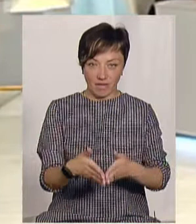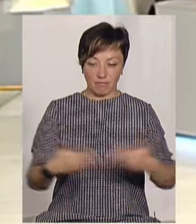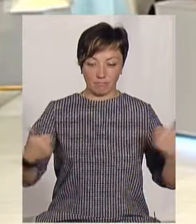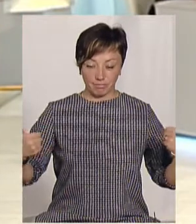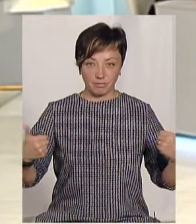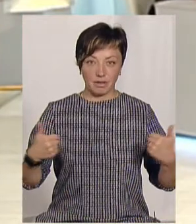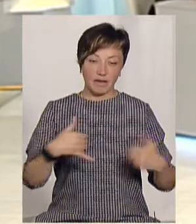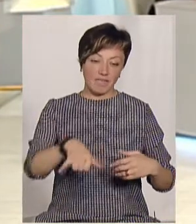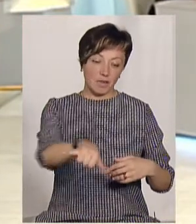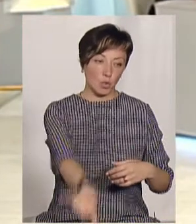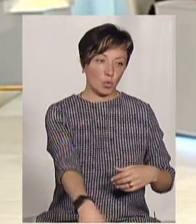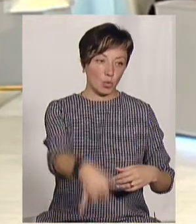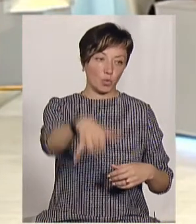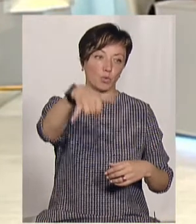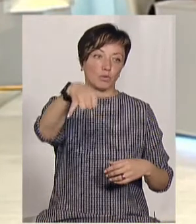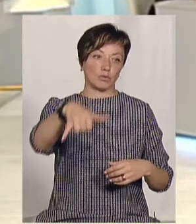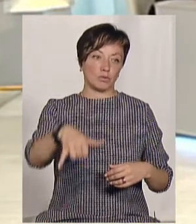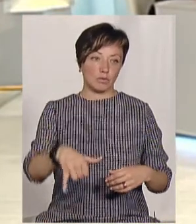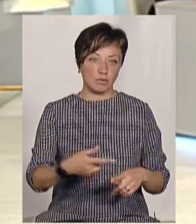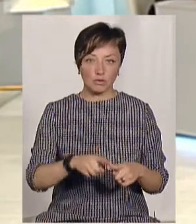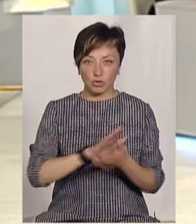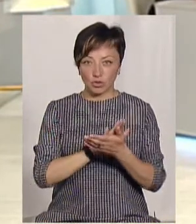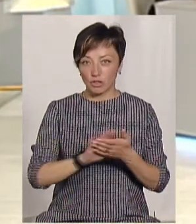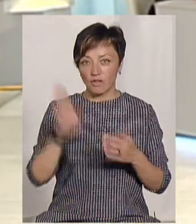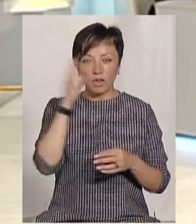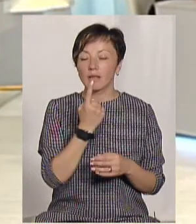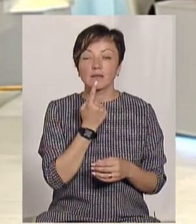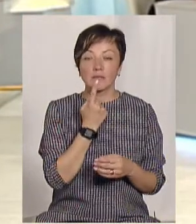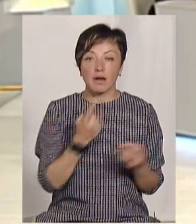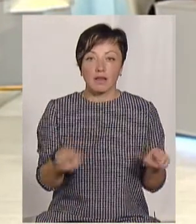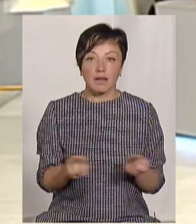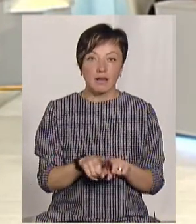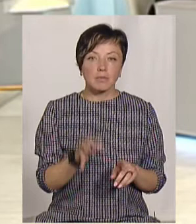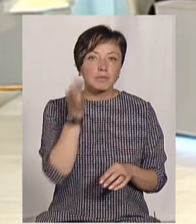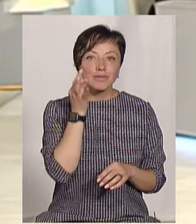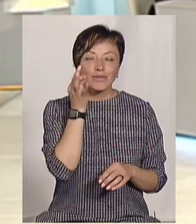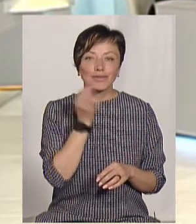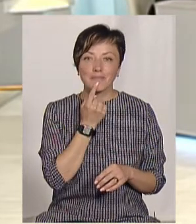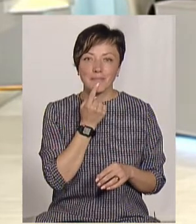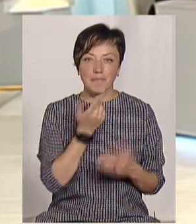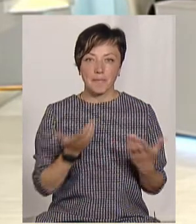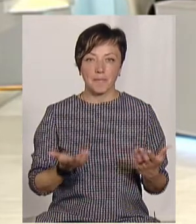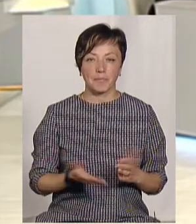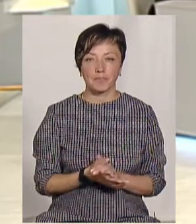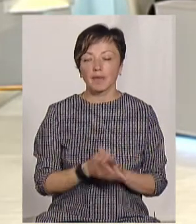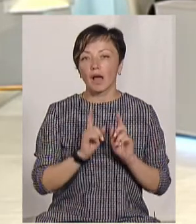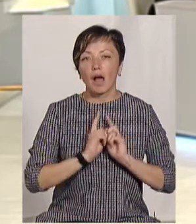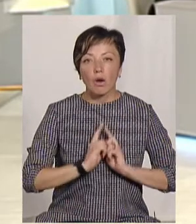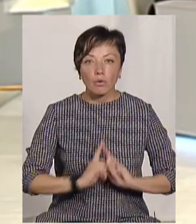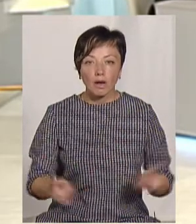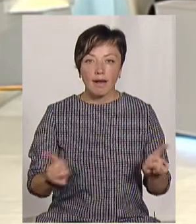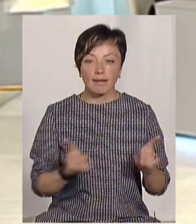І просто відрою не треба нічого витягувати. Зачерпаєте цю джерельну воду. Вона на смак навіть такий, має солодкуватий смак. І унікальна